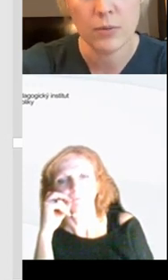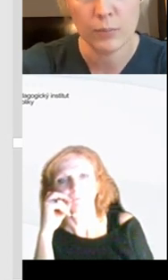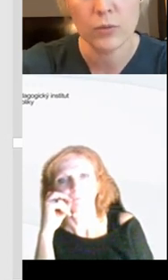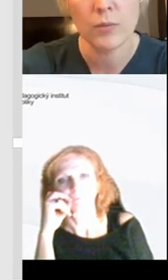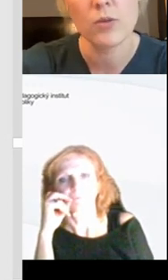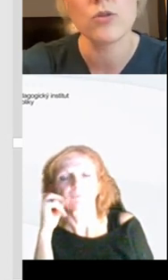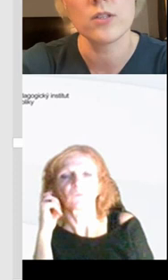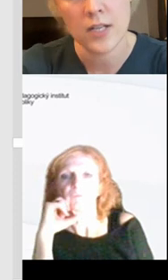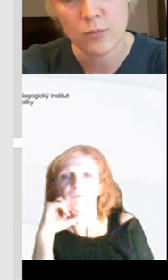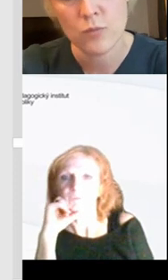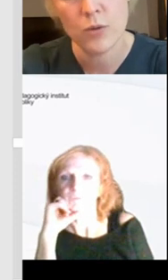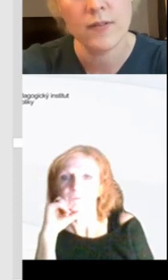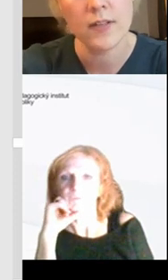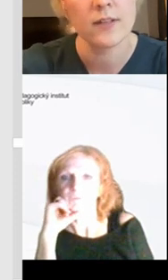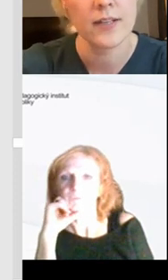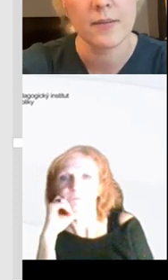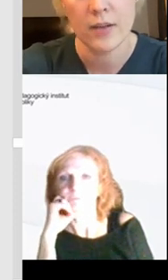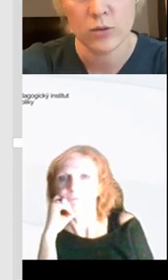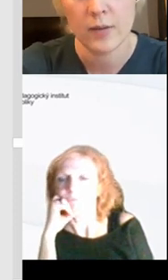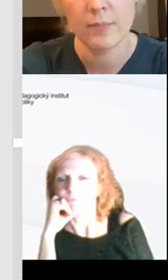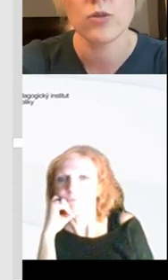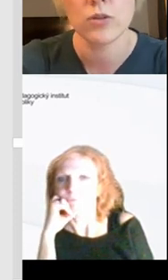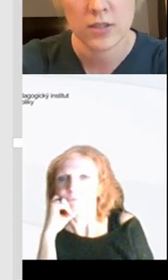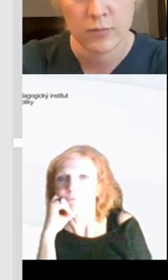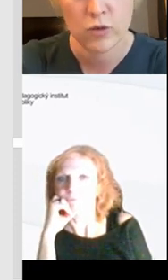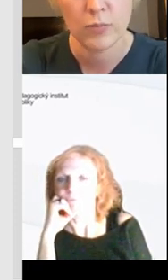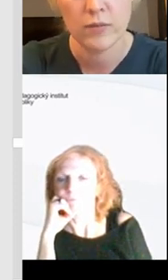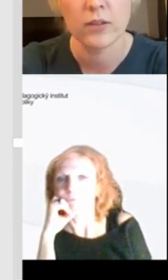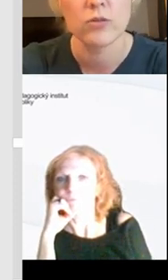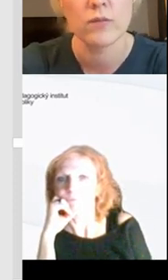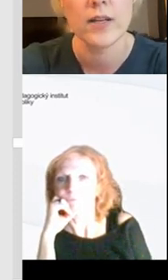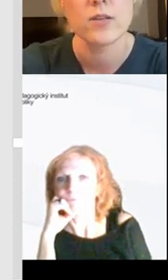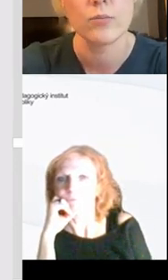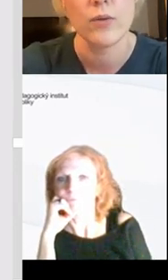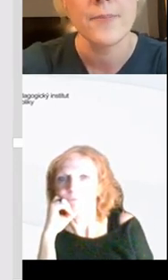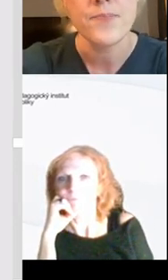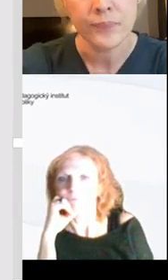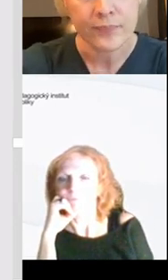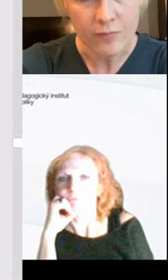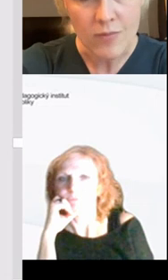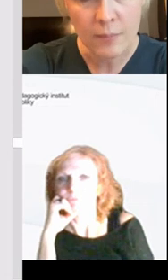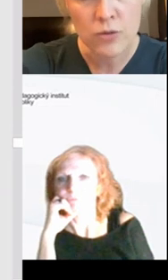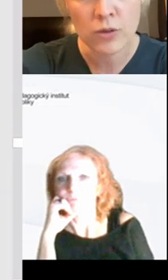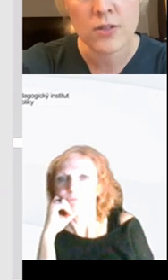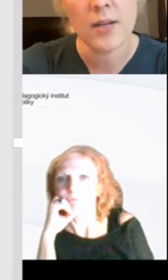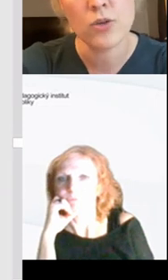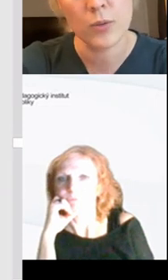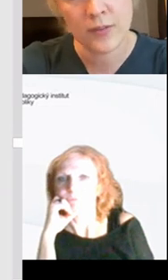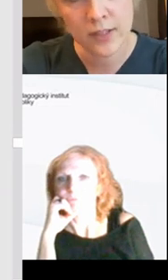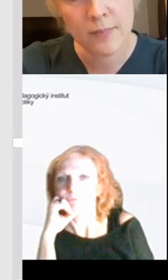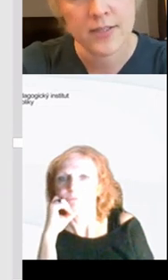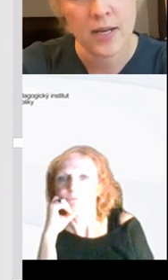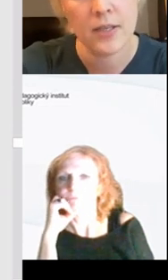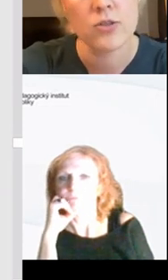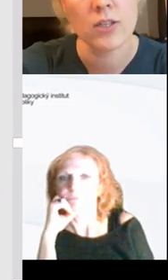tak se začaly pídit potom, proč oni se nemůžou podívat, jaký mají rozvrh, proč oni se nemůžou podívat, kdo zrovna je supluje, proč oni se